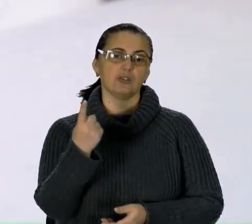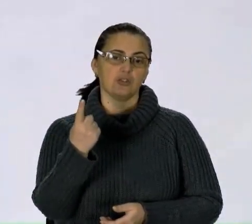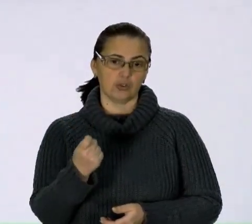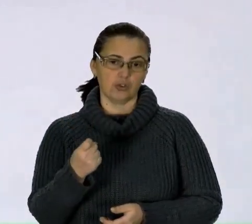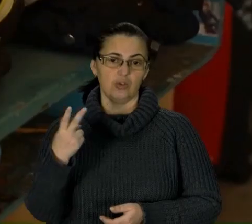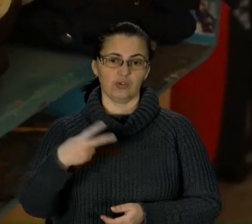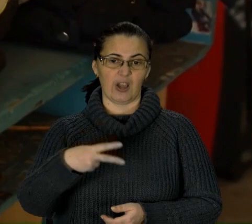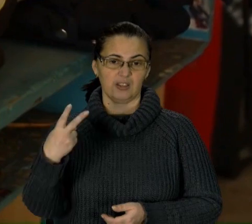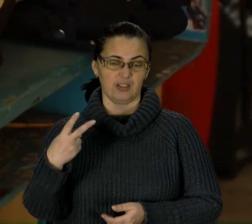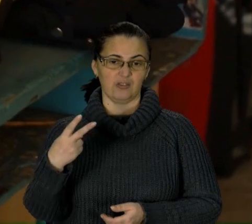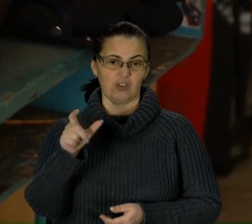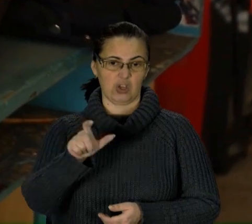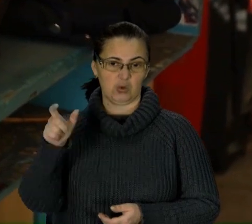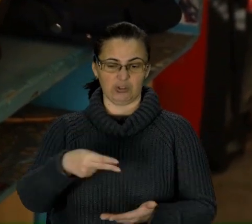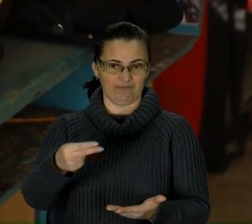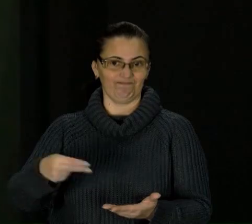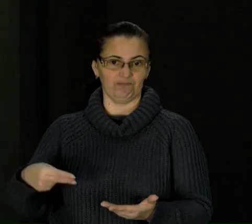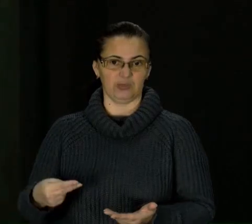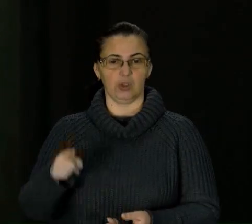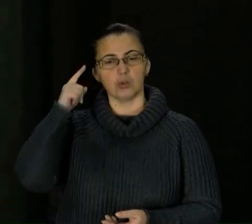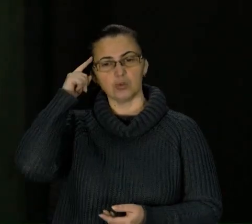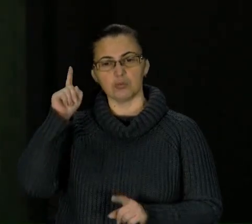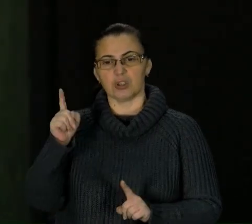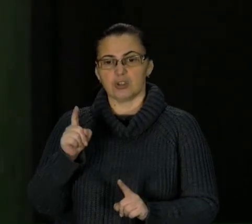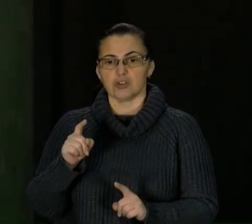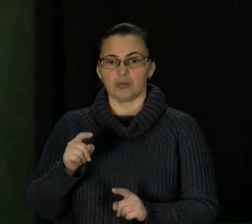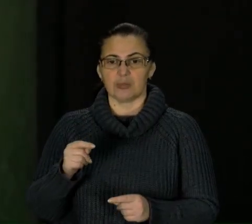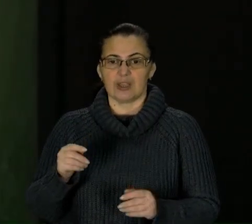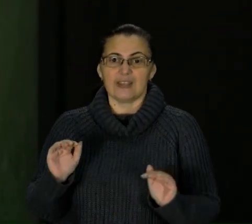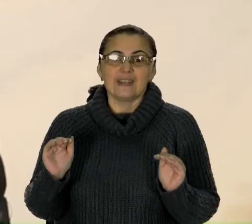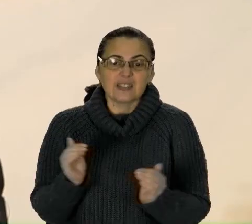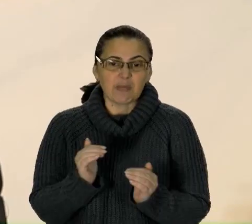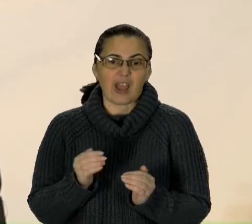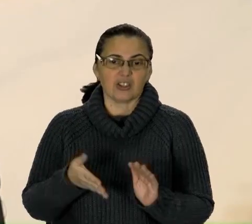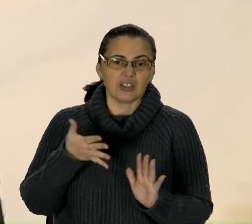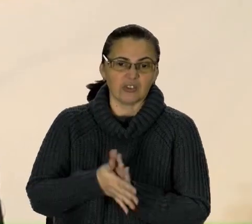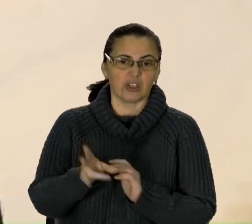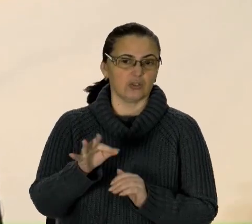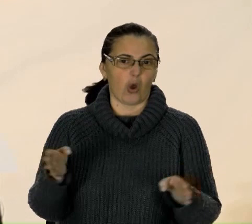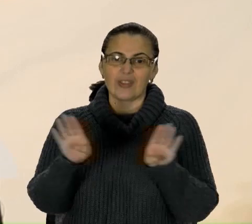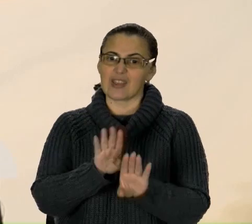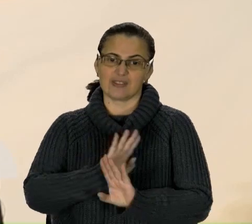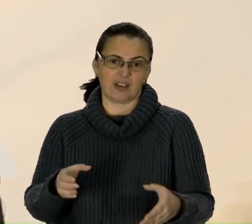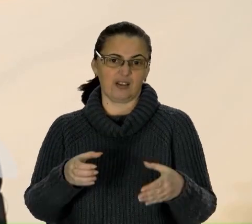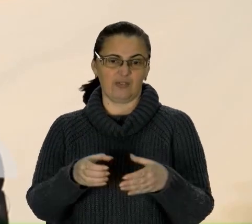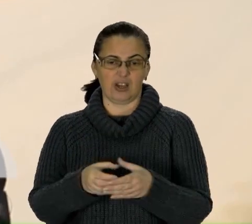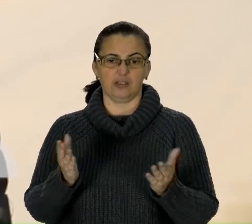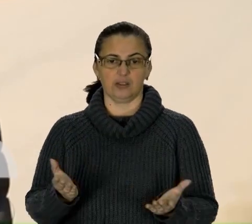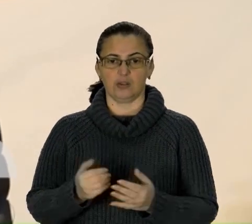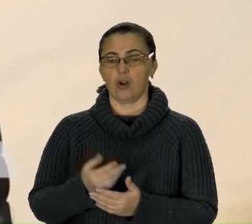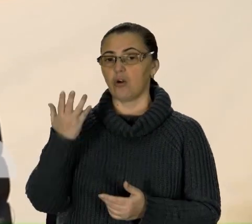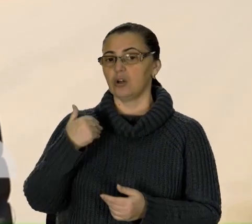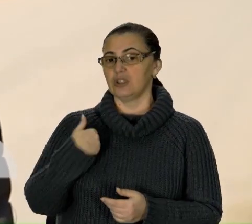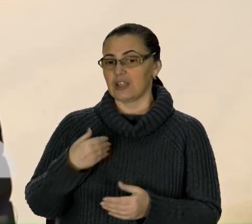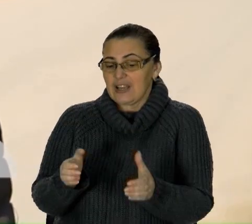дві особи. І думали, може витрати зменшити, але не закривати частину. Коли наша маленька громада могла отримувати, і